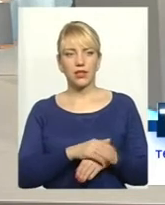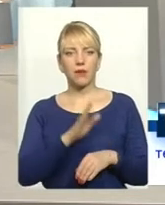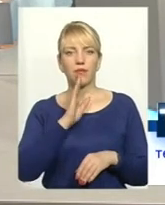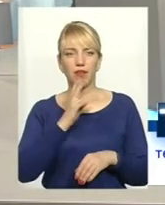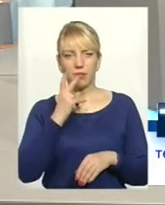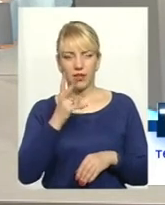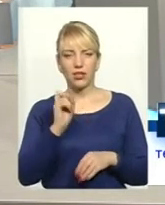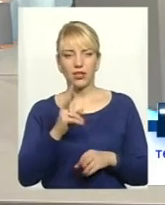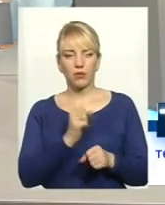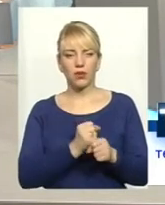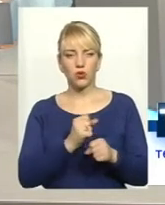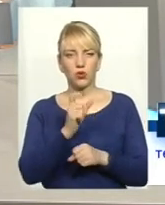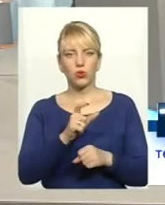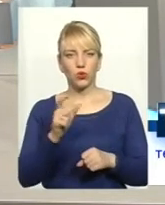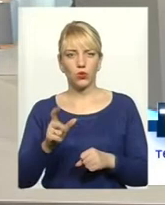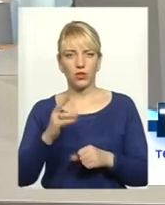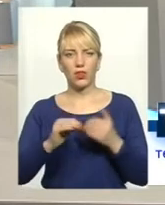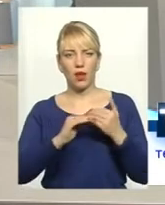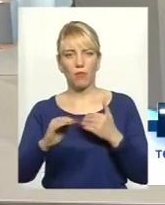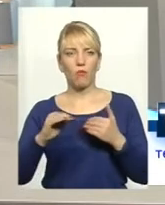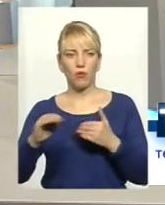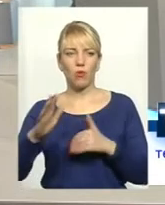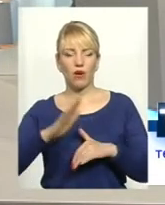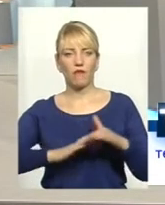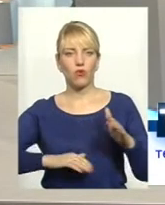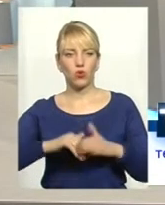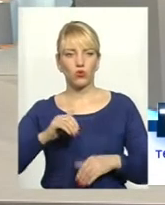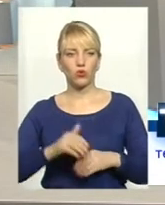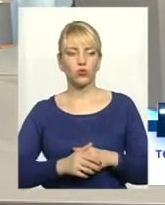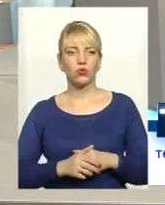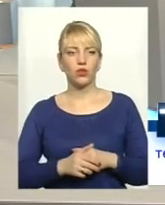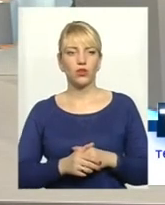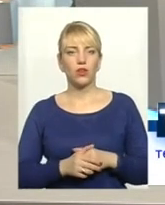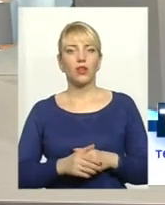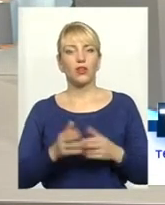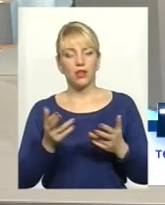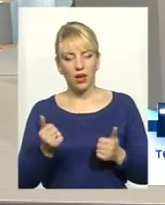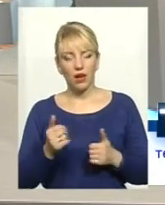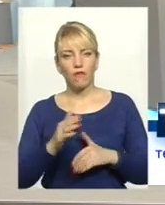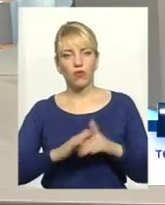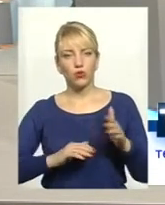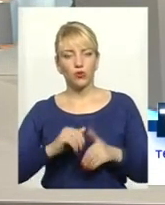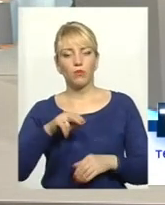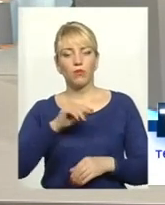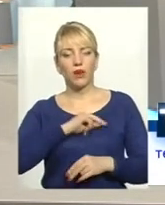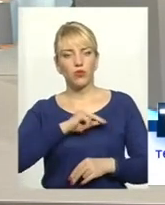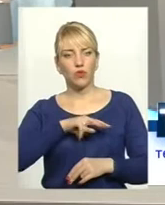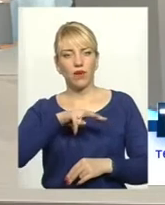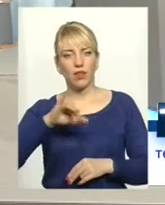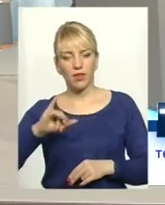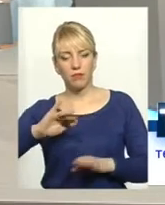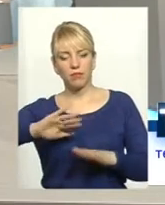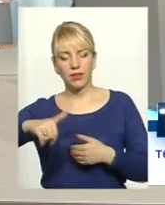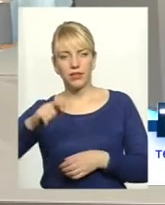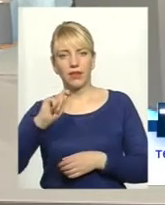працюють люди на полі вручну? Звичайно, вручну працювали після війни,